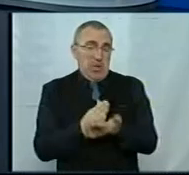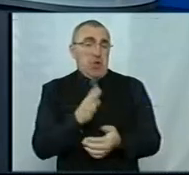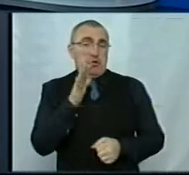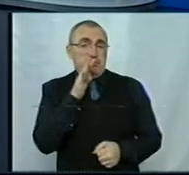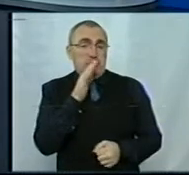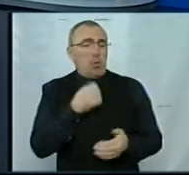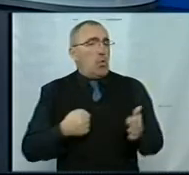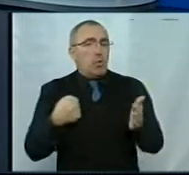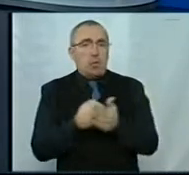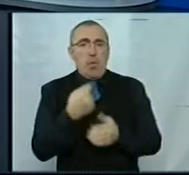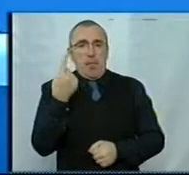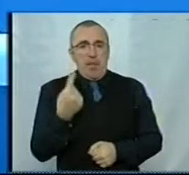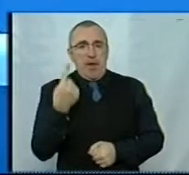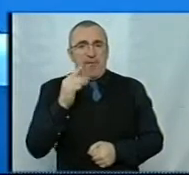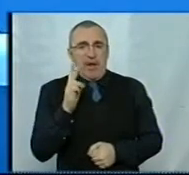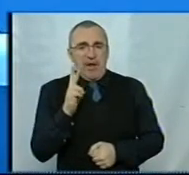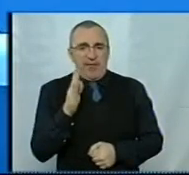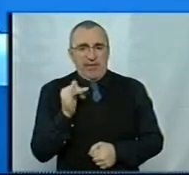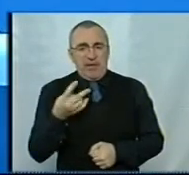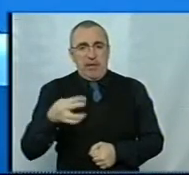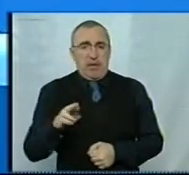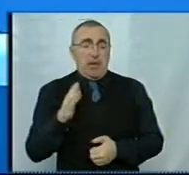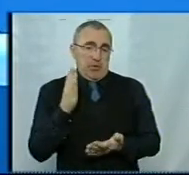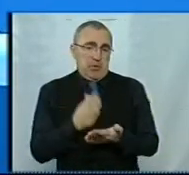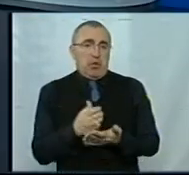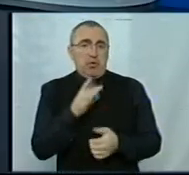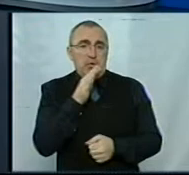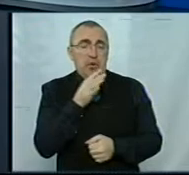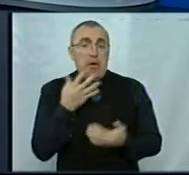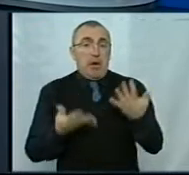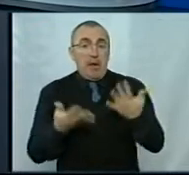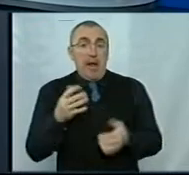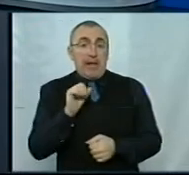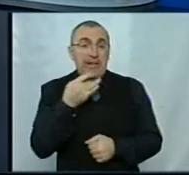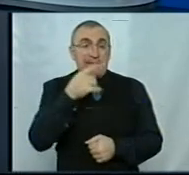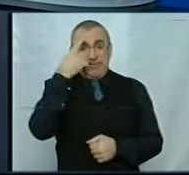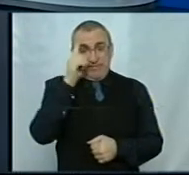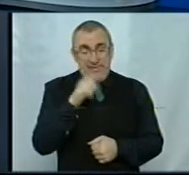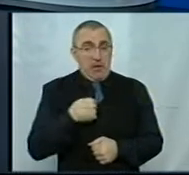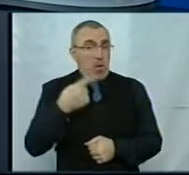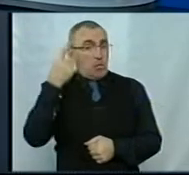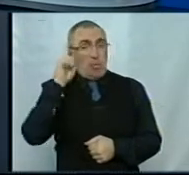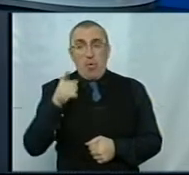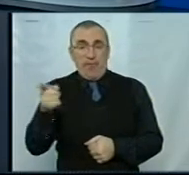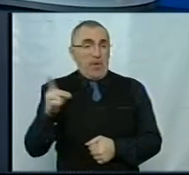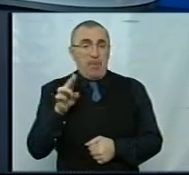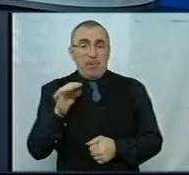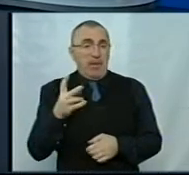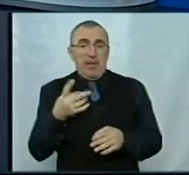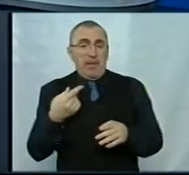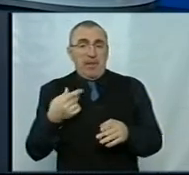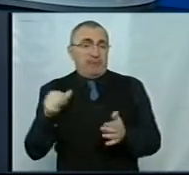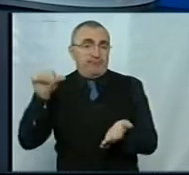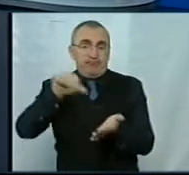До 1 квітня. Чи до 1 квітня? Так. Якби Андрій це знав, я думаю, що він би не отворив